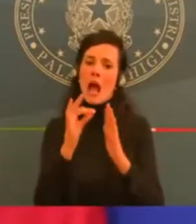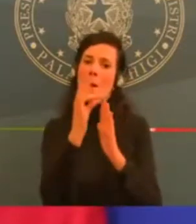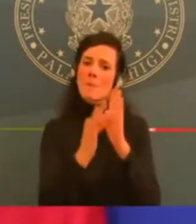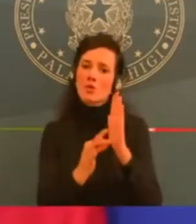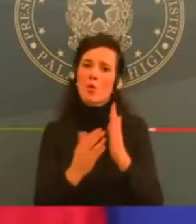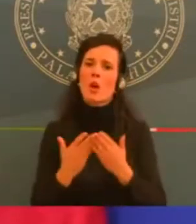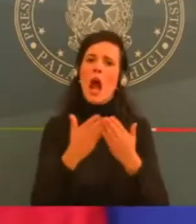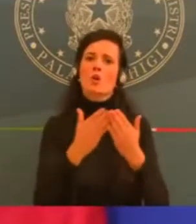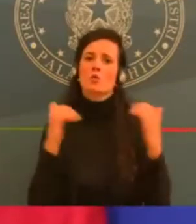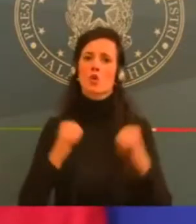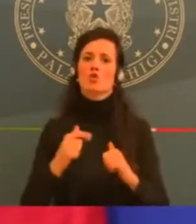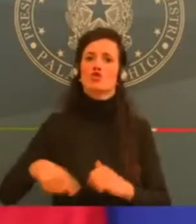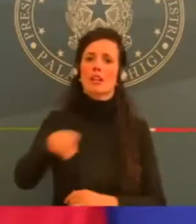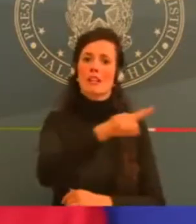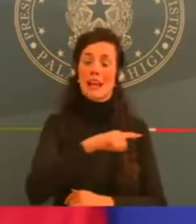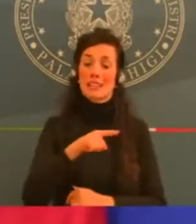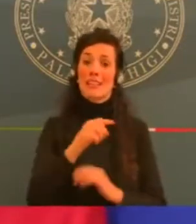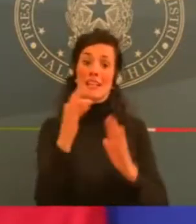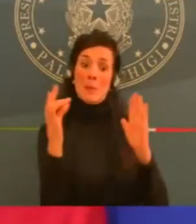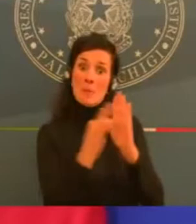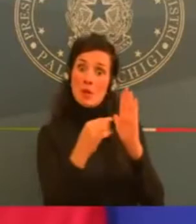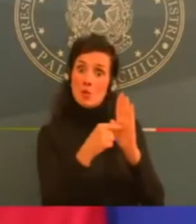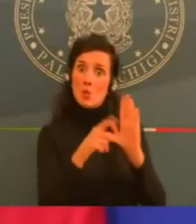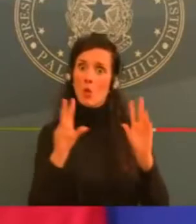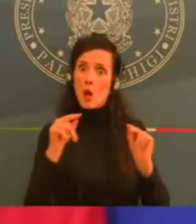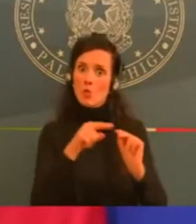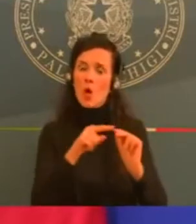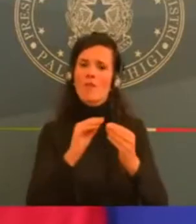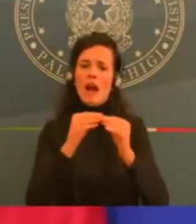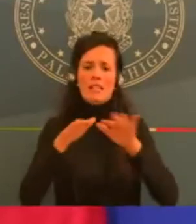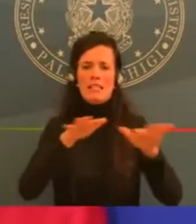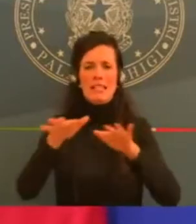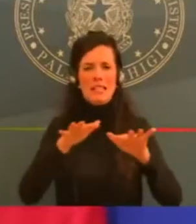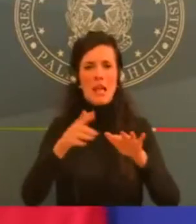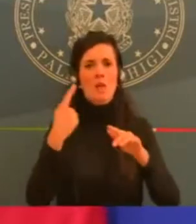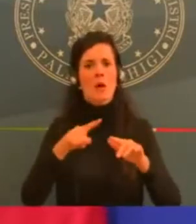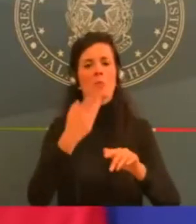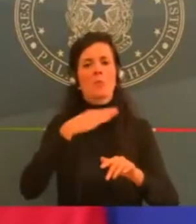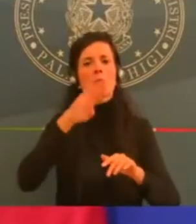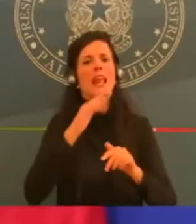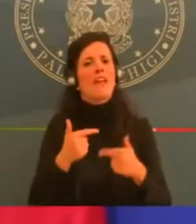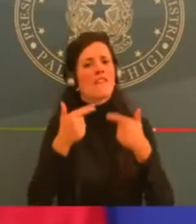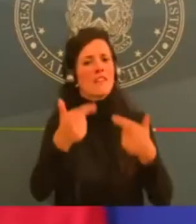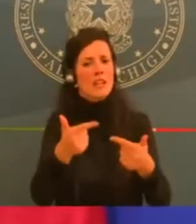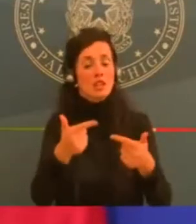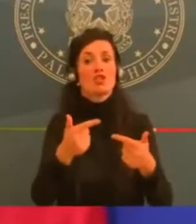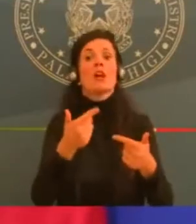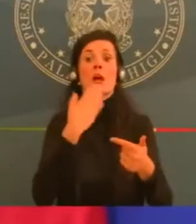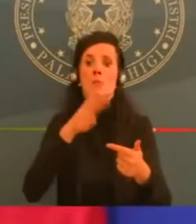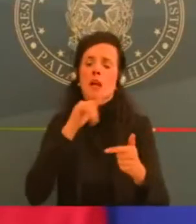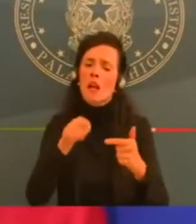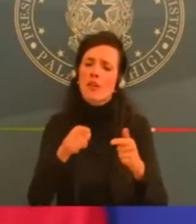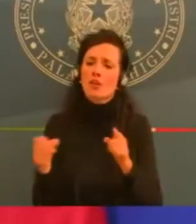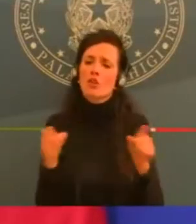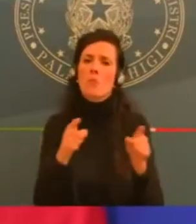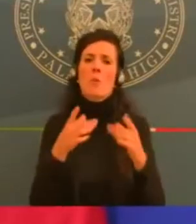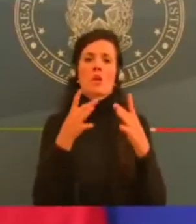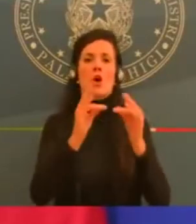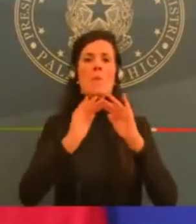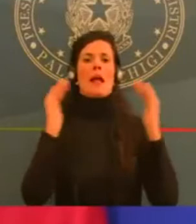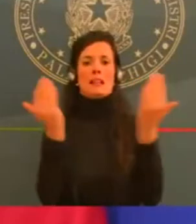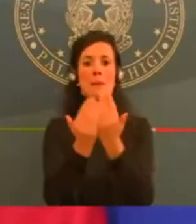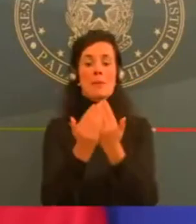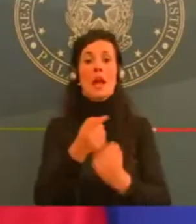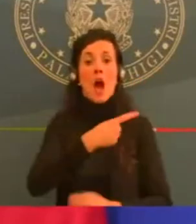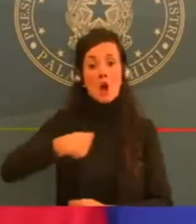Siamo qui a compiere in questi giorni con il cashback il primo passo per la integrale digitalizzazione del